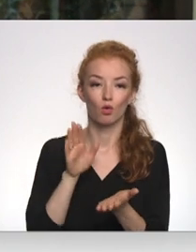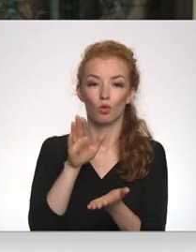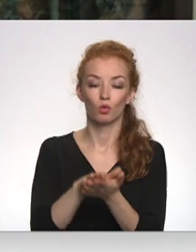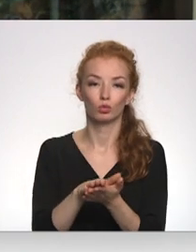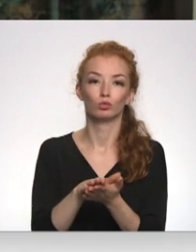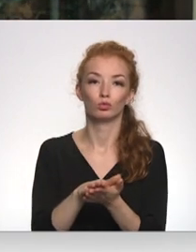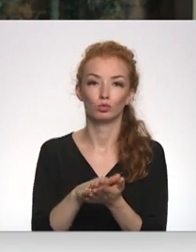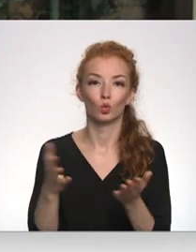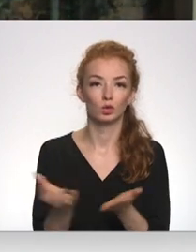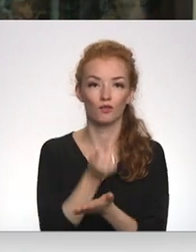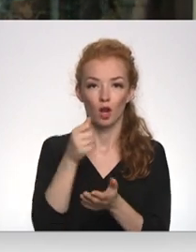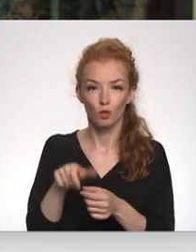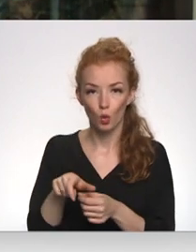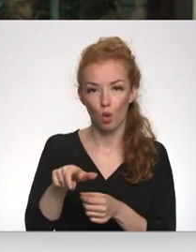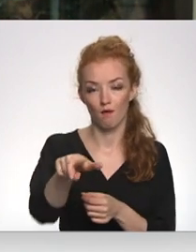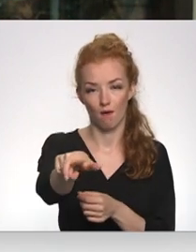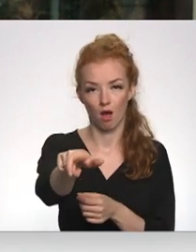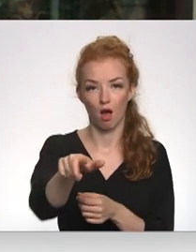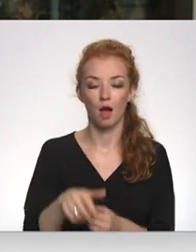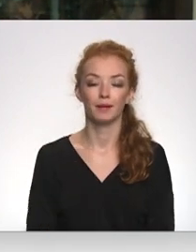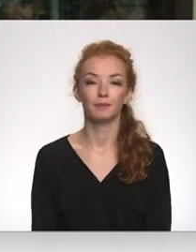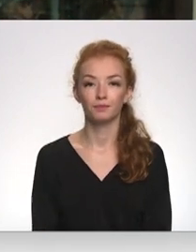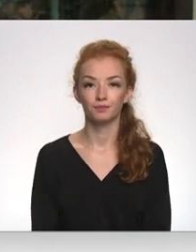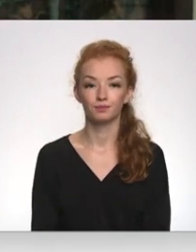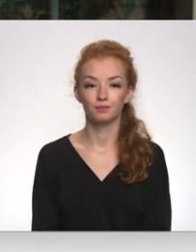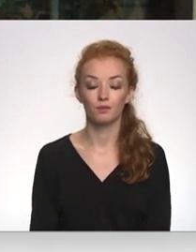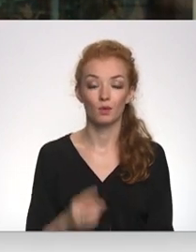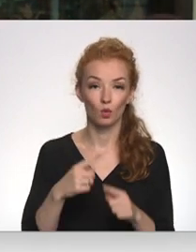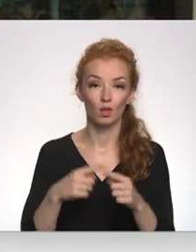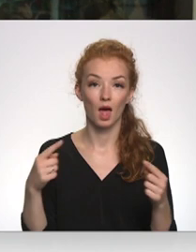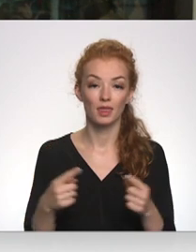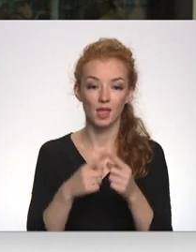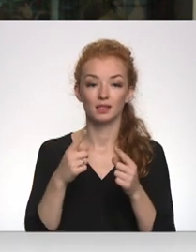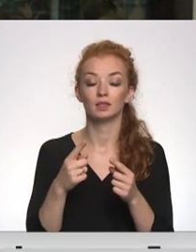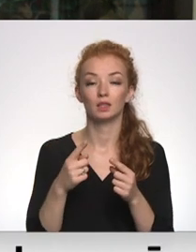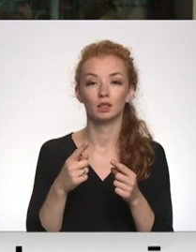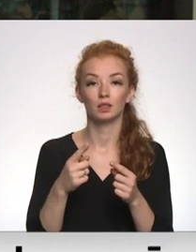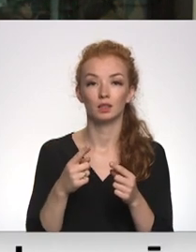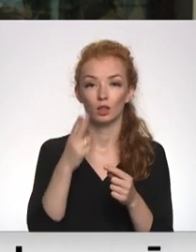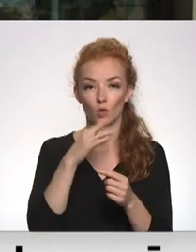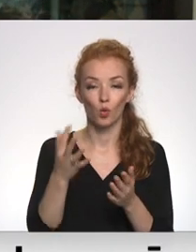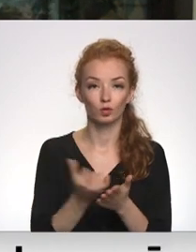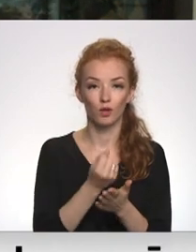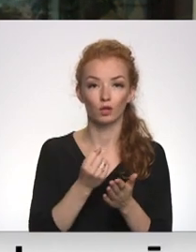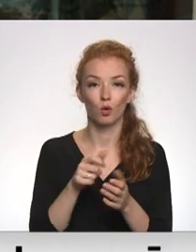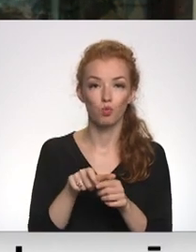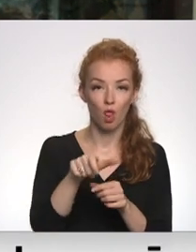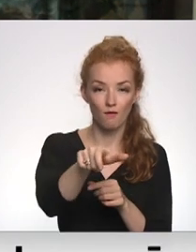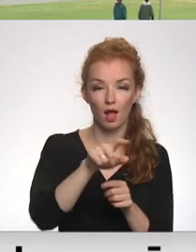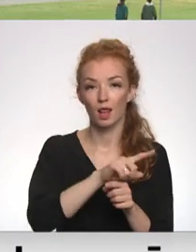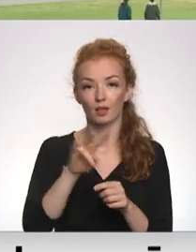bulvāri posmā no Bāriņielas līdz Ojāru Vāciešu ielē un atiecīgi pa Bāriņielu posmā no uzvars bulvāru līdz